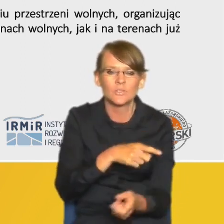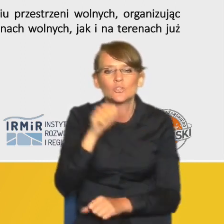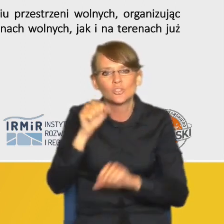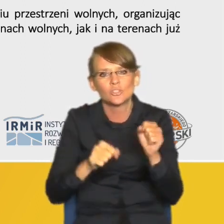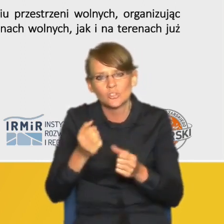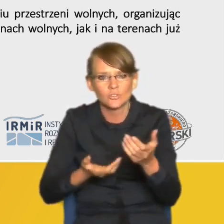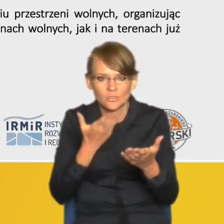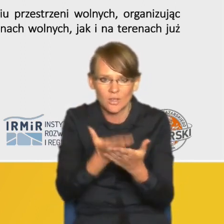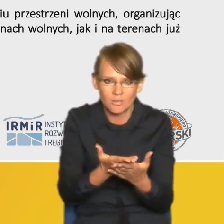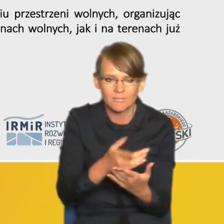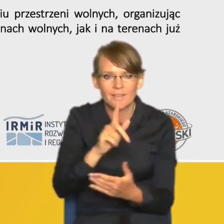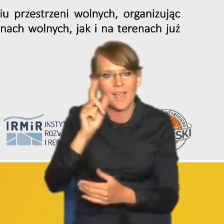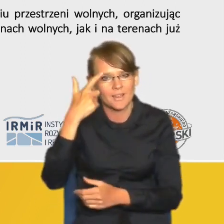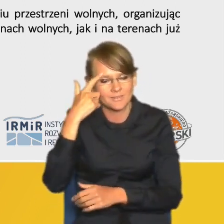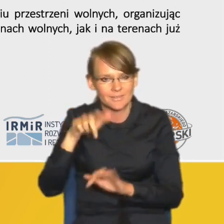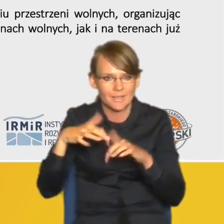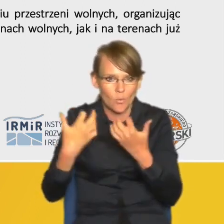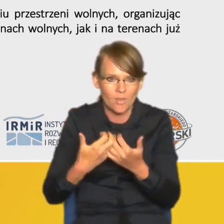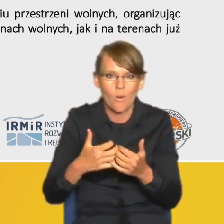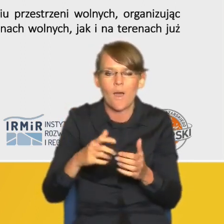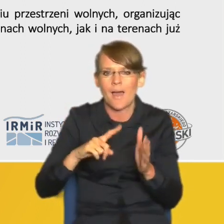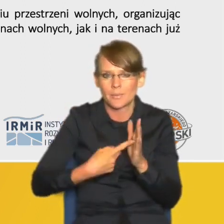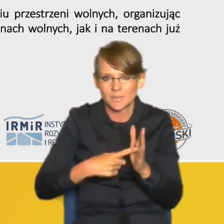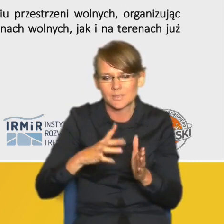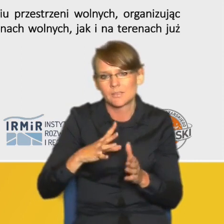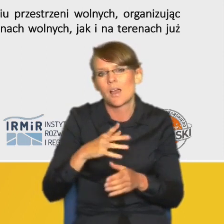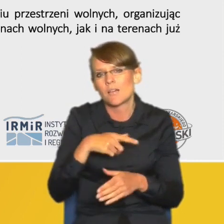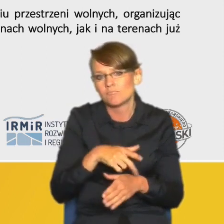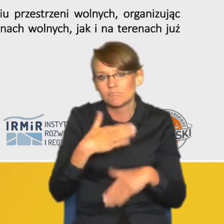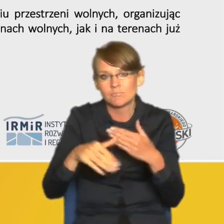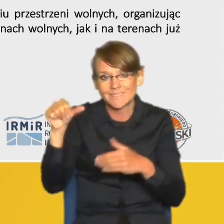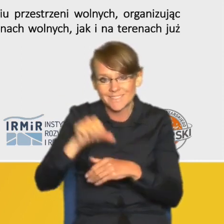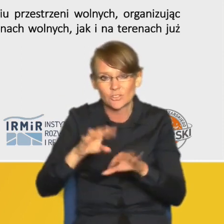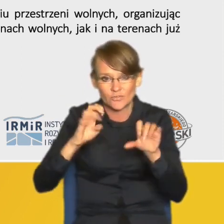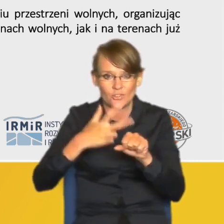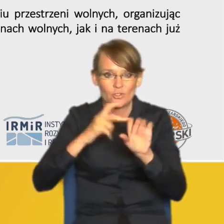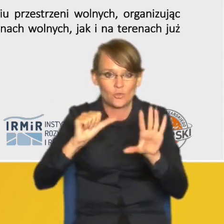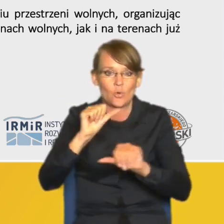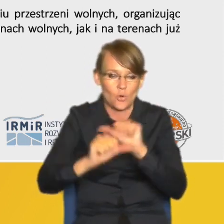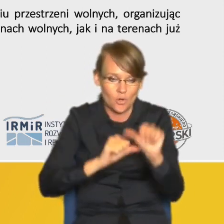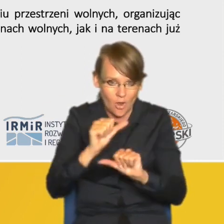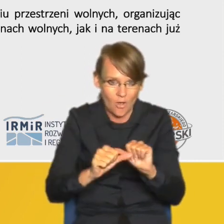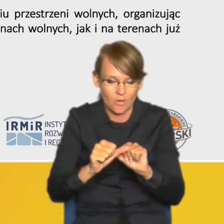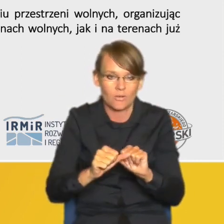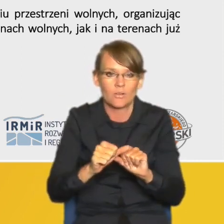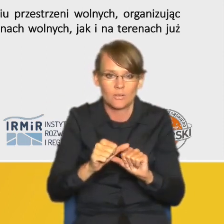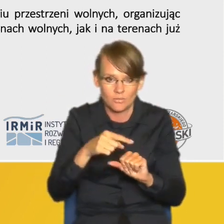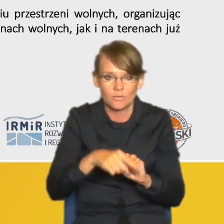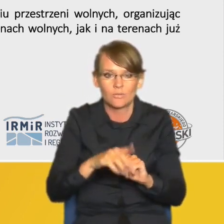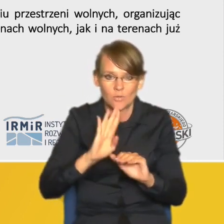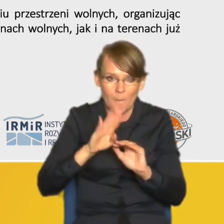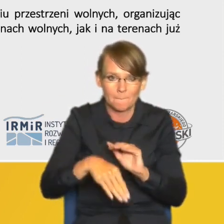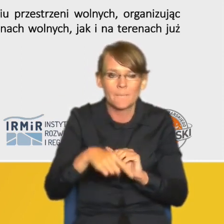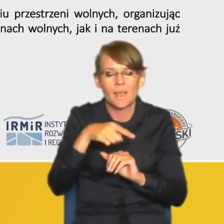Sądem Naczelnym Trybunałem Administracyjnym także dopiero w 1936 roku tę opłatę w sensie